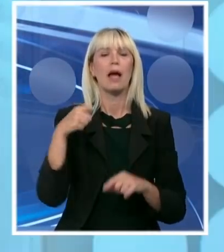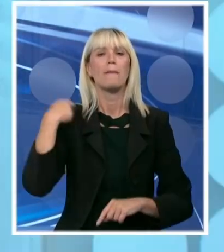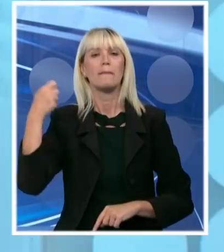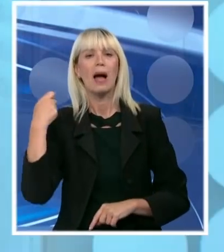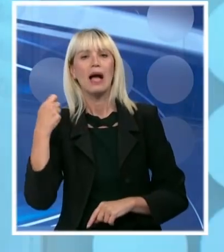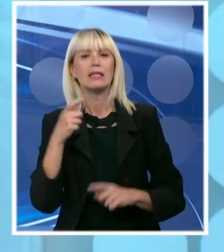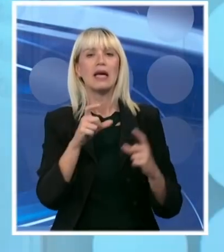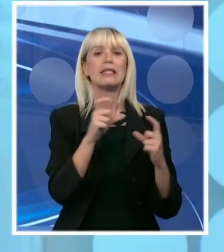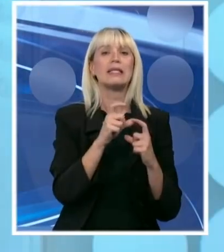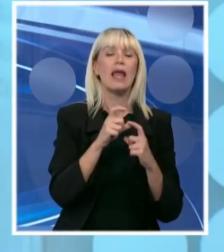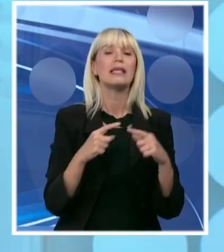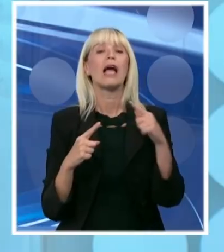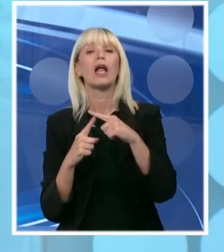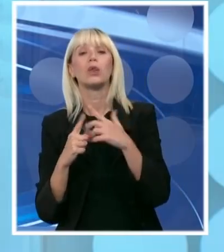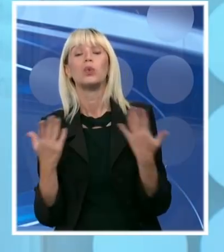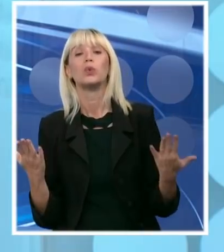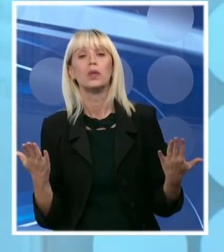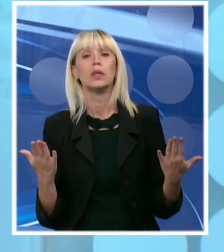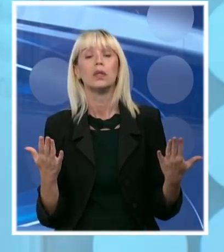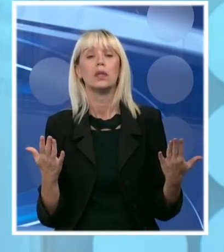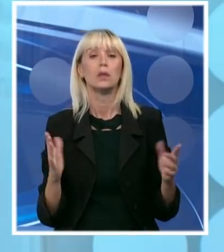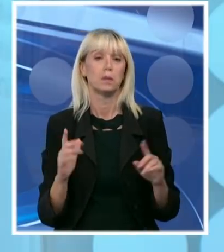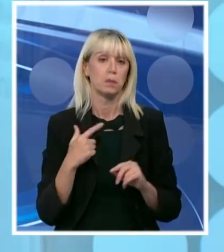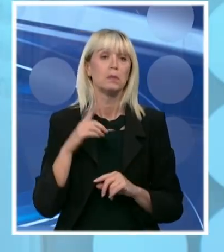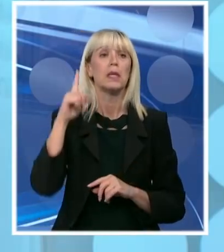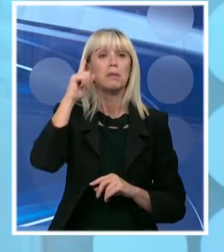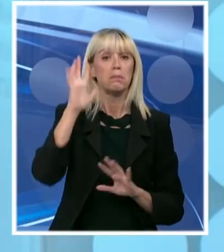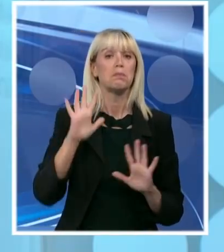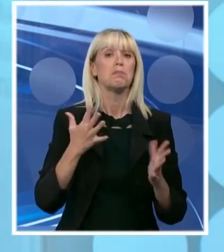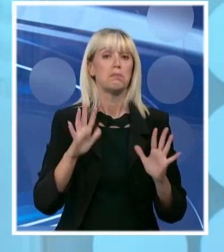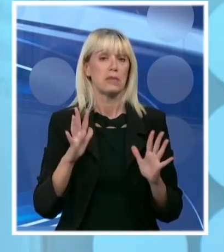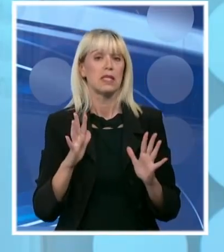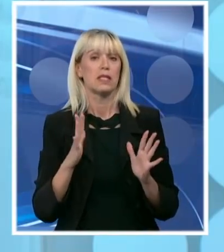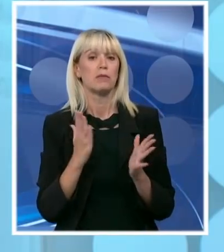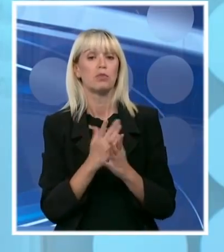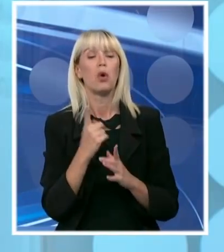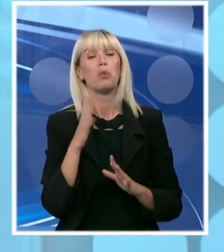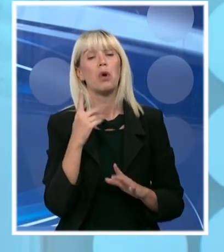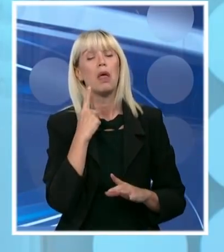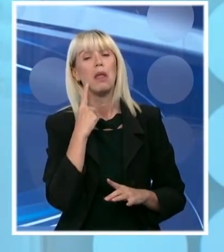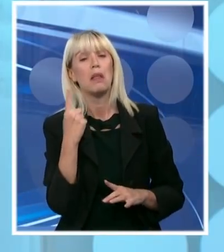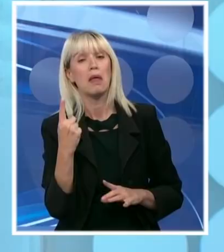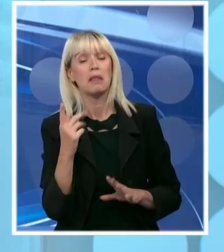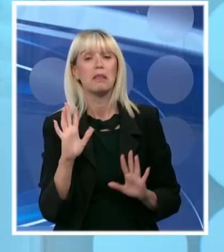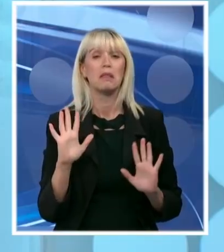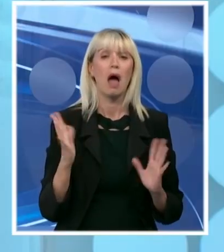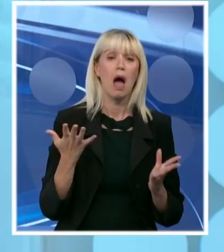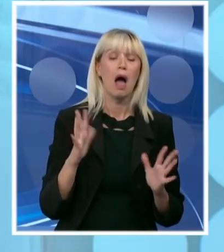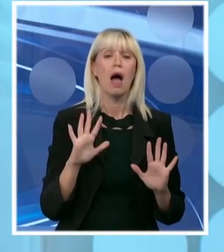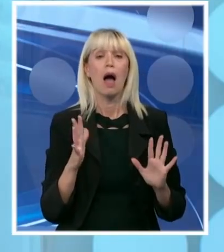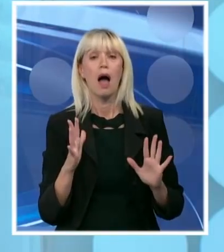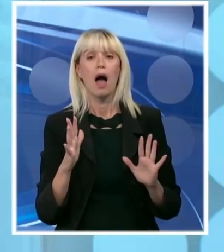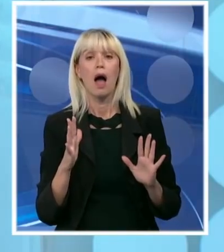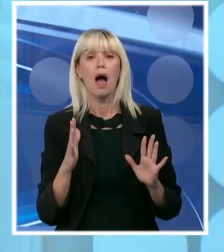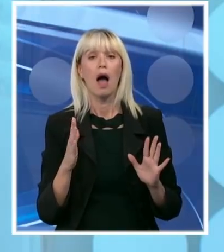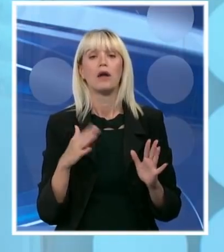Ako ne bude novih događaja dakle mislim da će polako možda još jedan dan a ne verujem mi taj još jedan dan a posle